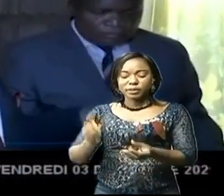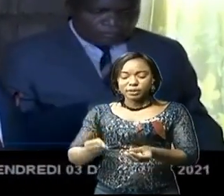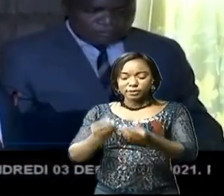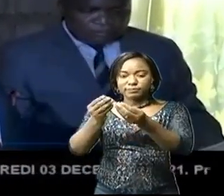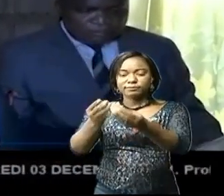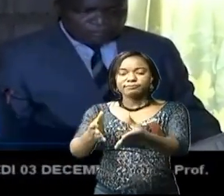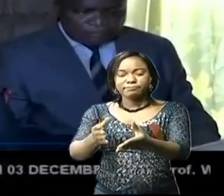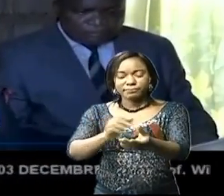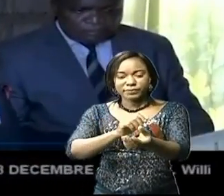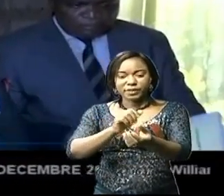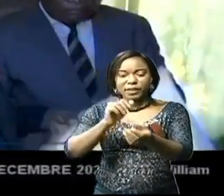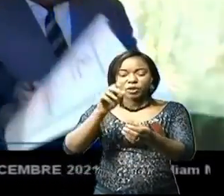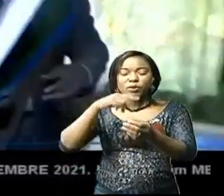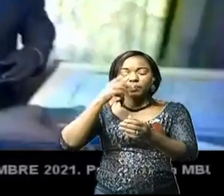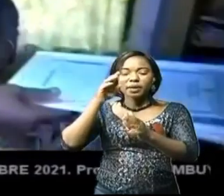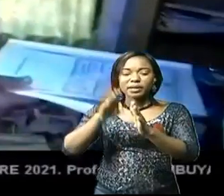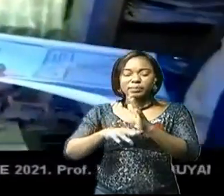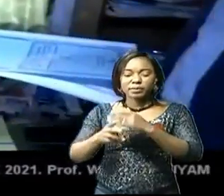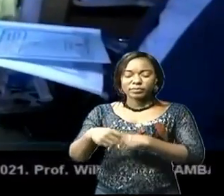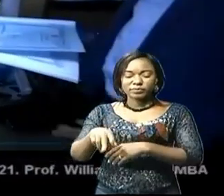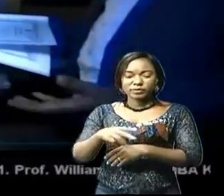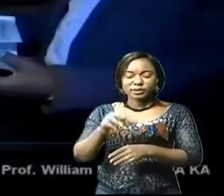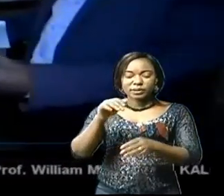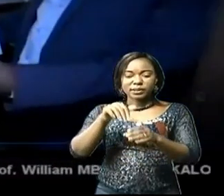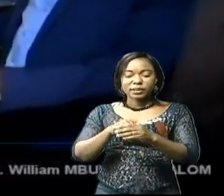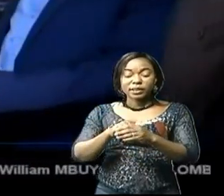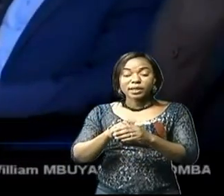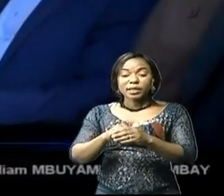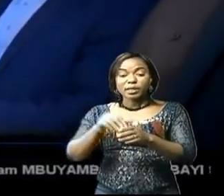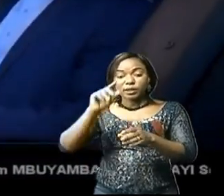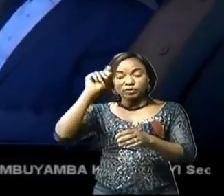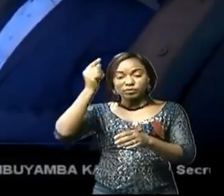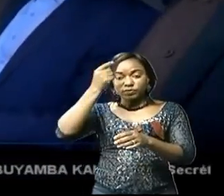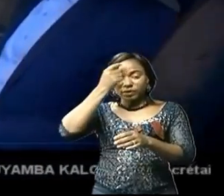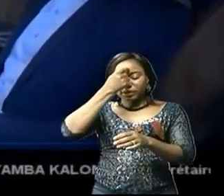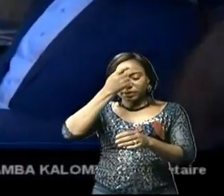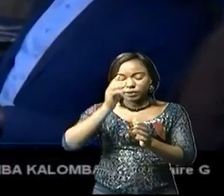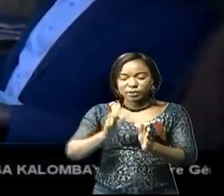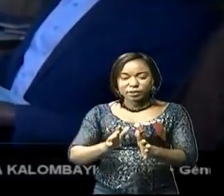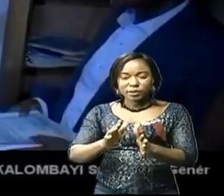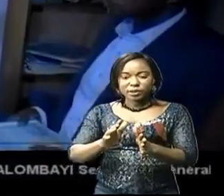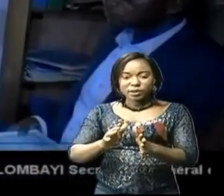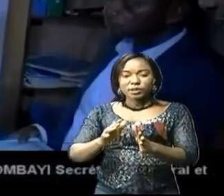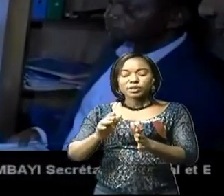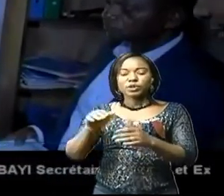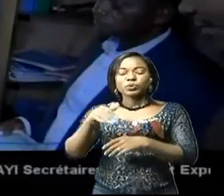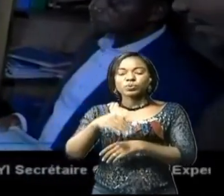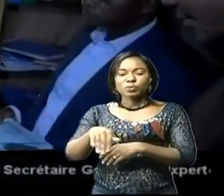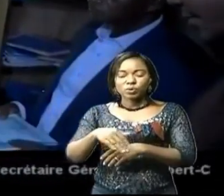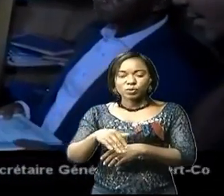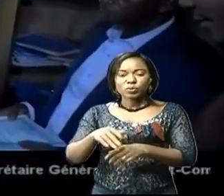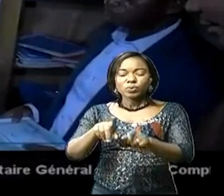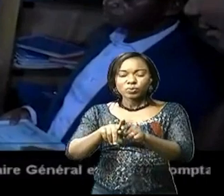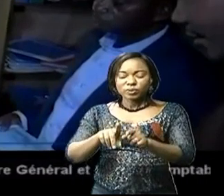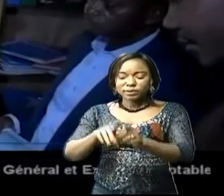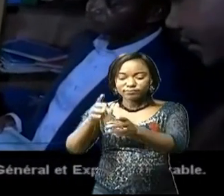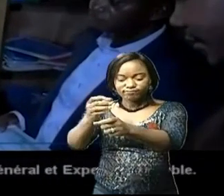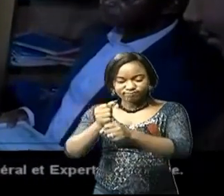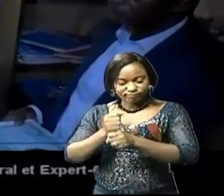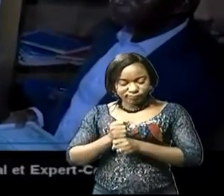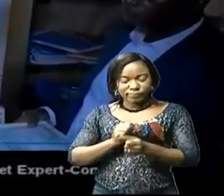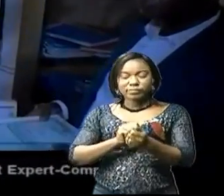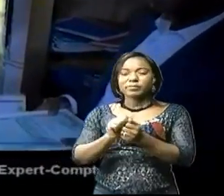par le gouverneur de la province du Quango, Jean-Marie Petit-Petit, a été réceptionné par le vice-président de cet organe